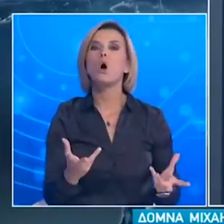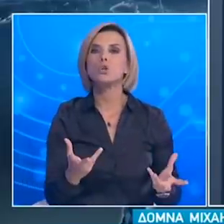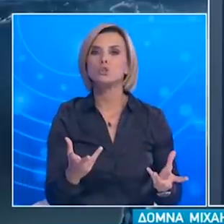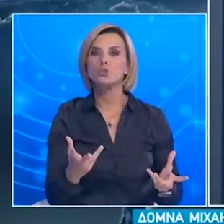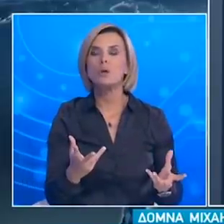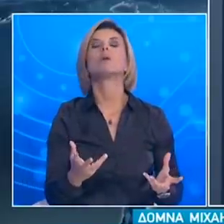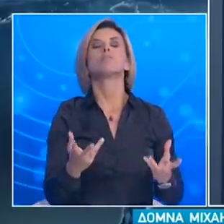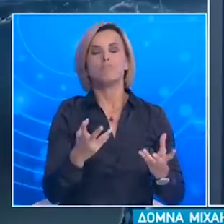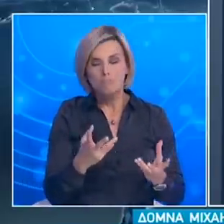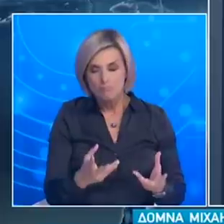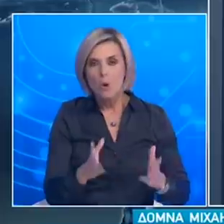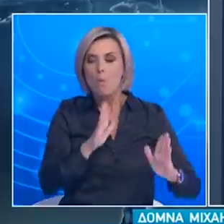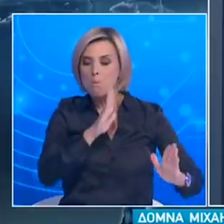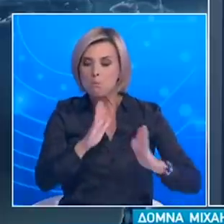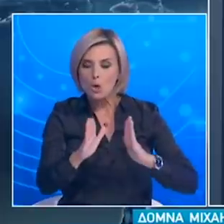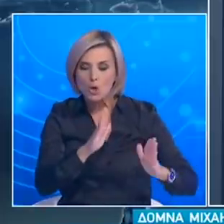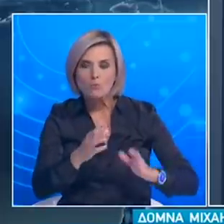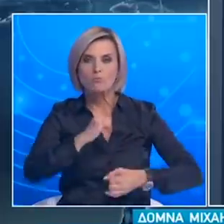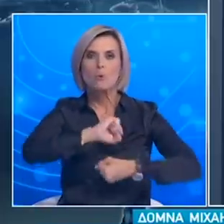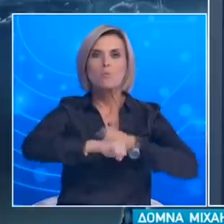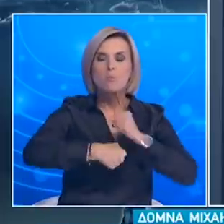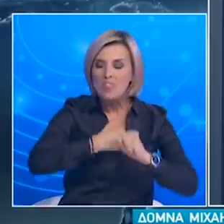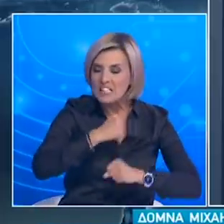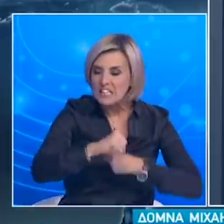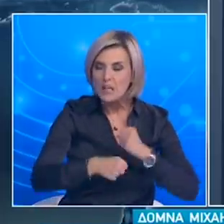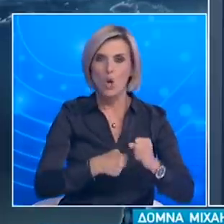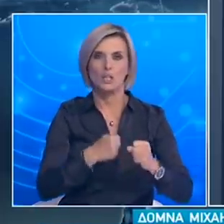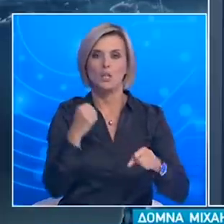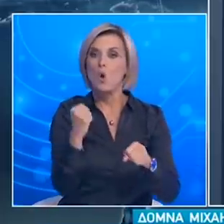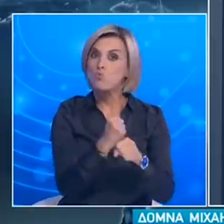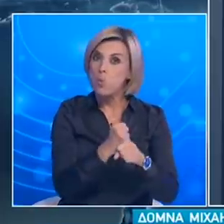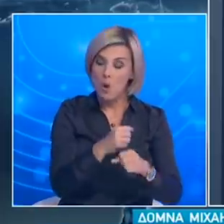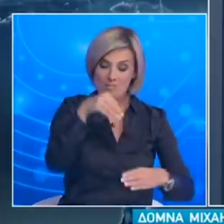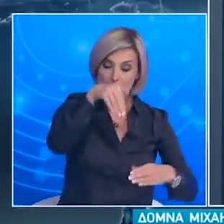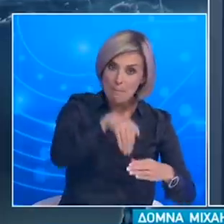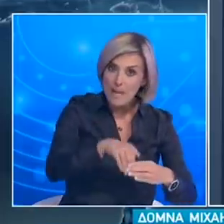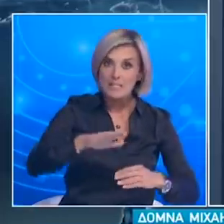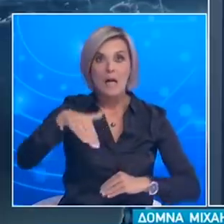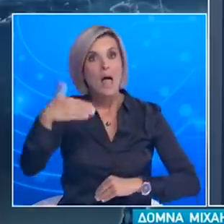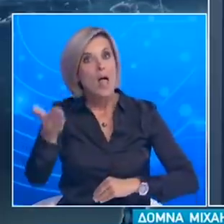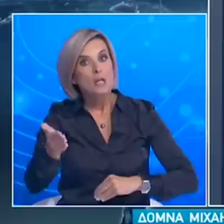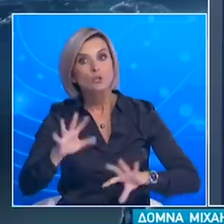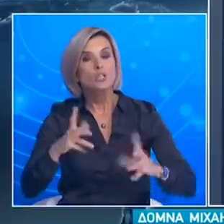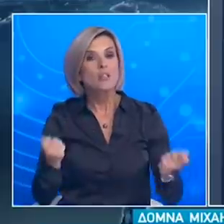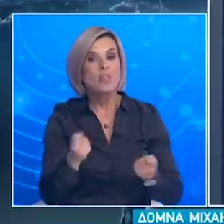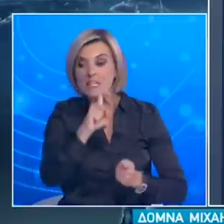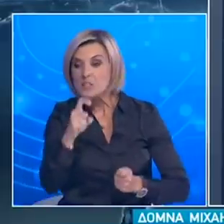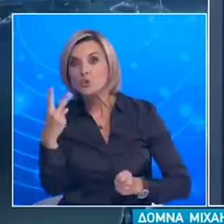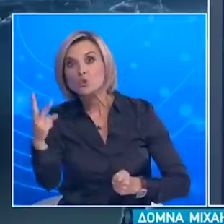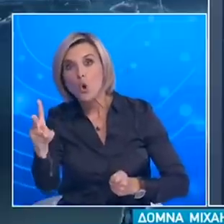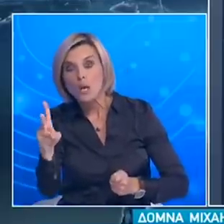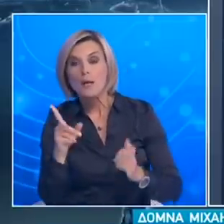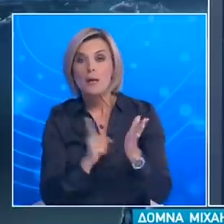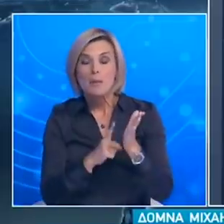προφυλάξεων σε όλες τις δραστηριότητες του προσωπικού ακόμα και εκτός των δομών και η χρήση προστατευτικών μέτρων όπως η